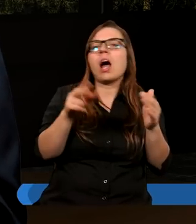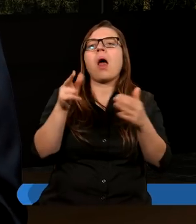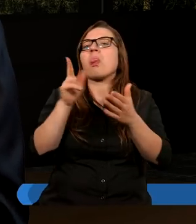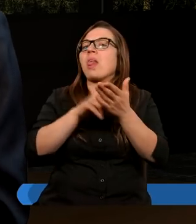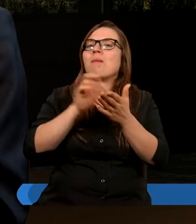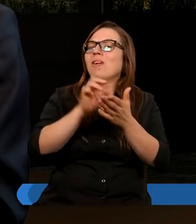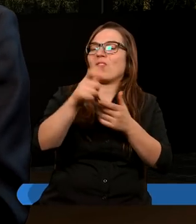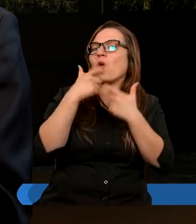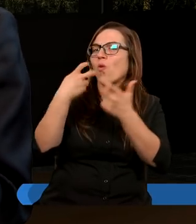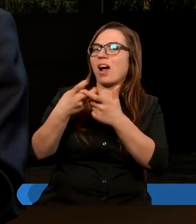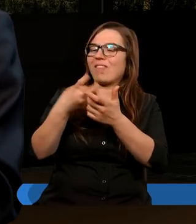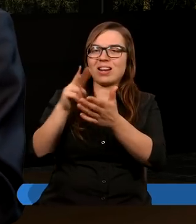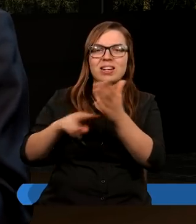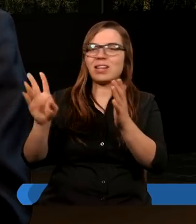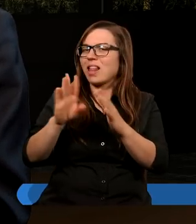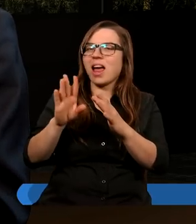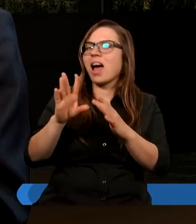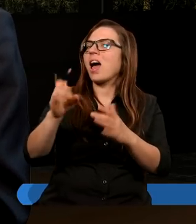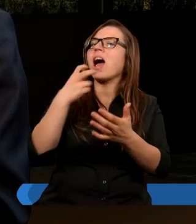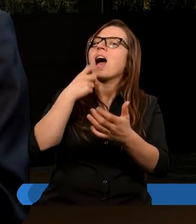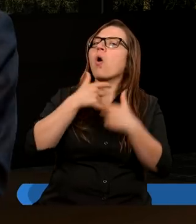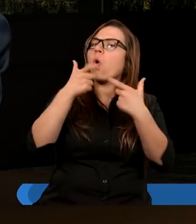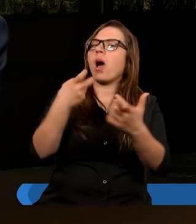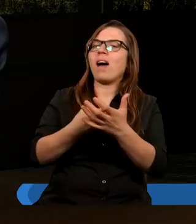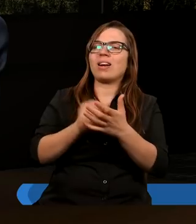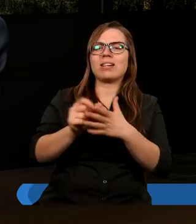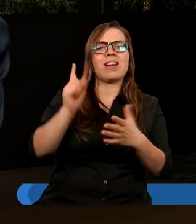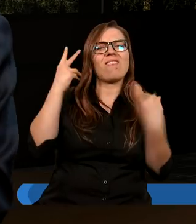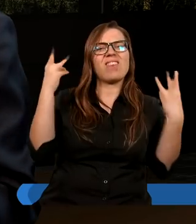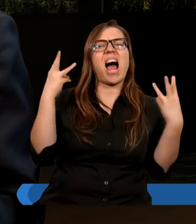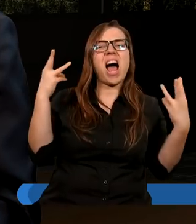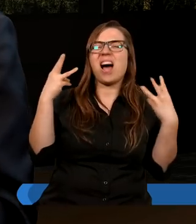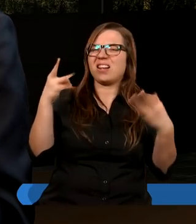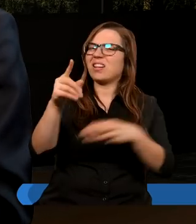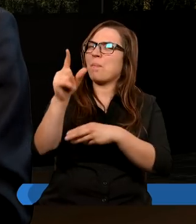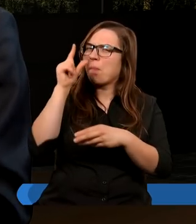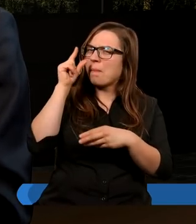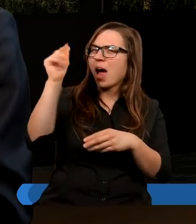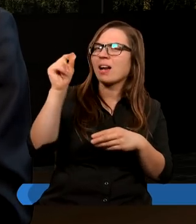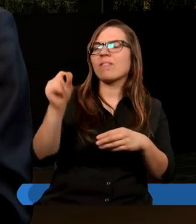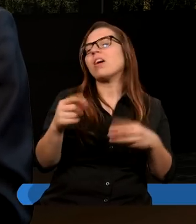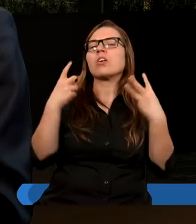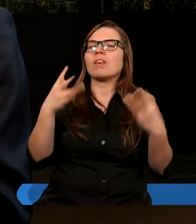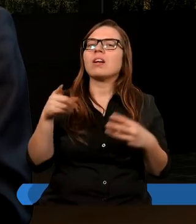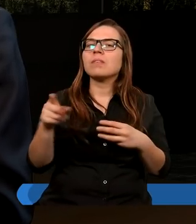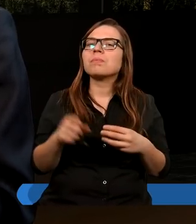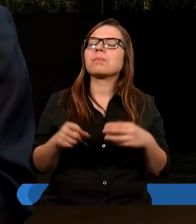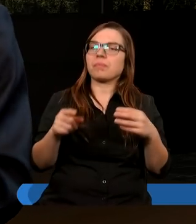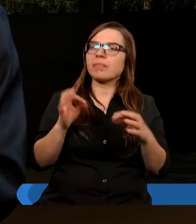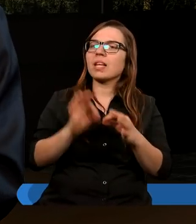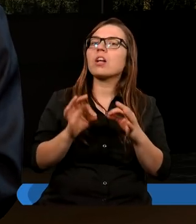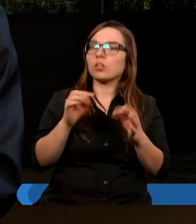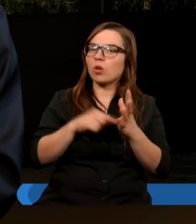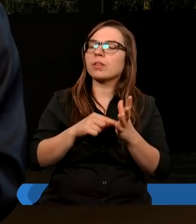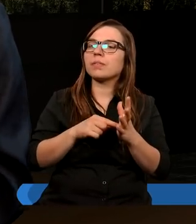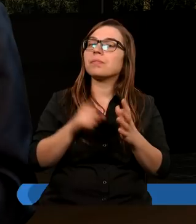Ewangelii, bo to jest pierwszym zadaniem, chociaż te inne rzeczy też są bardzo ważne i istotne.